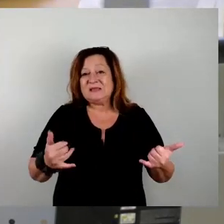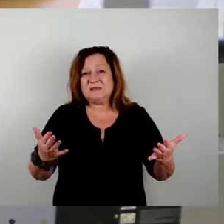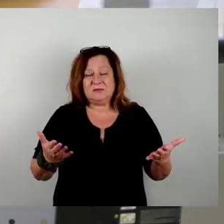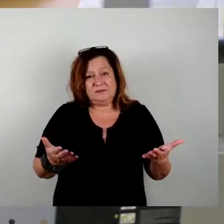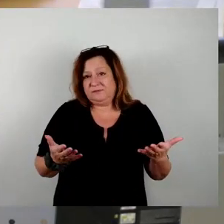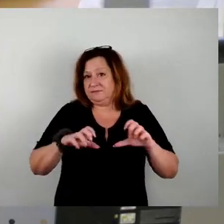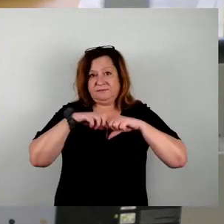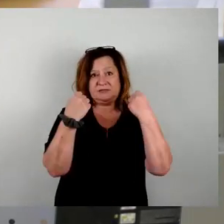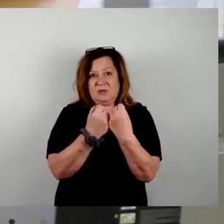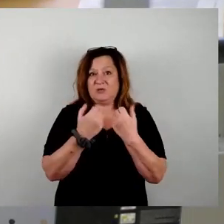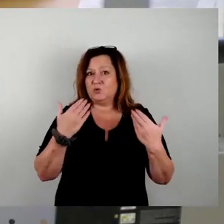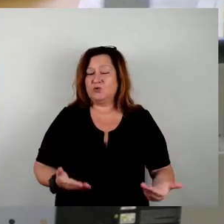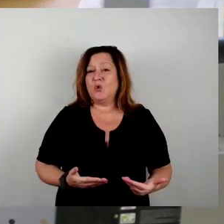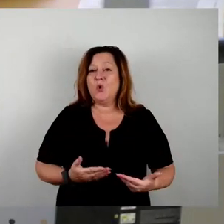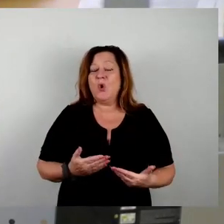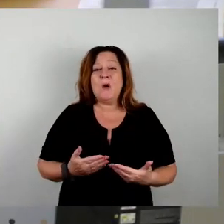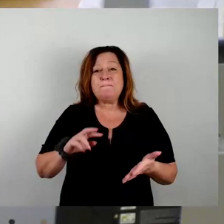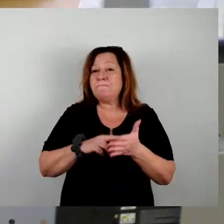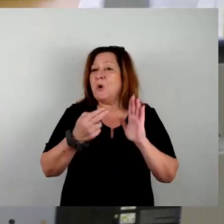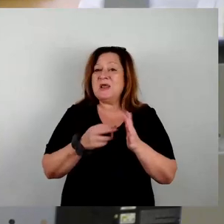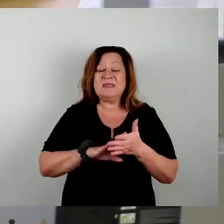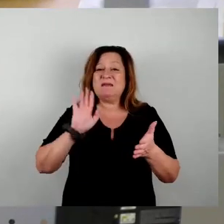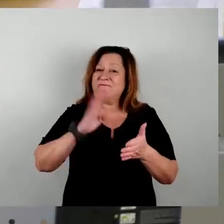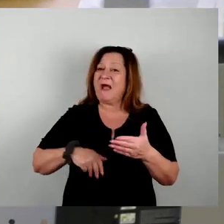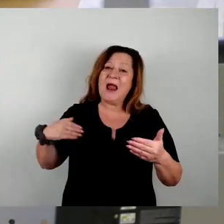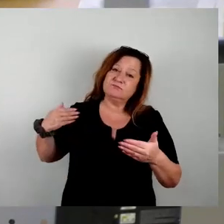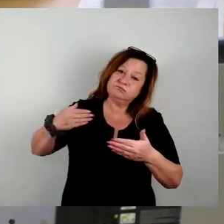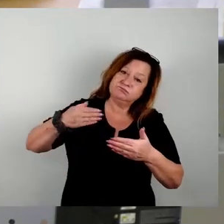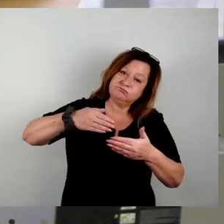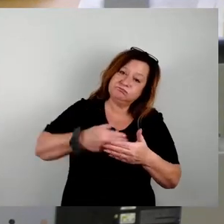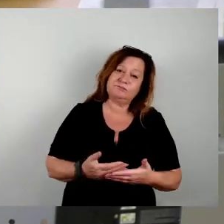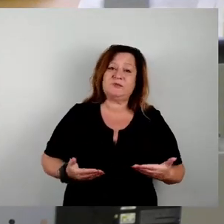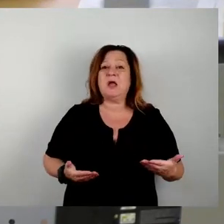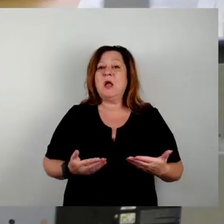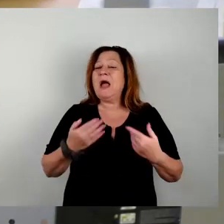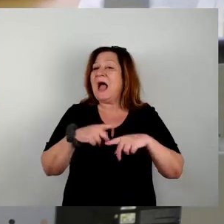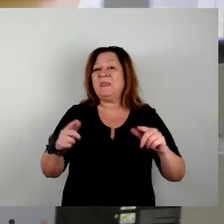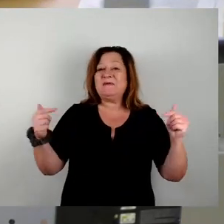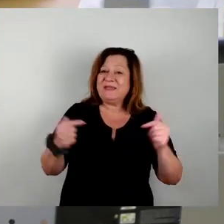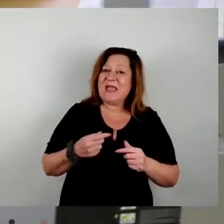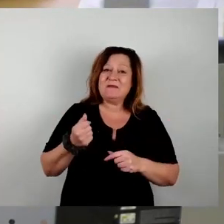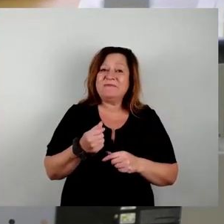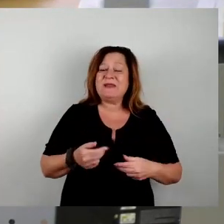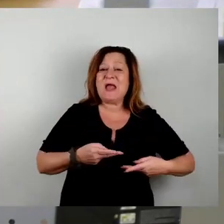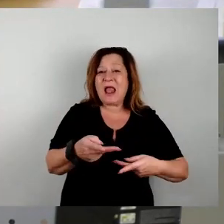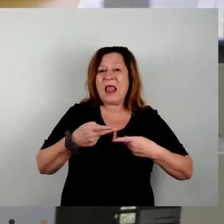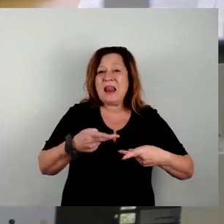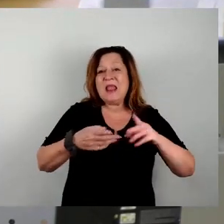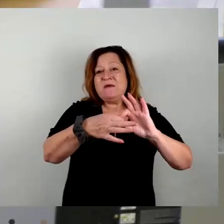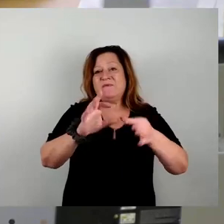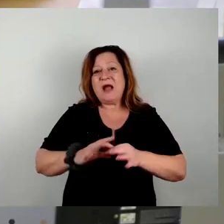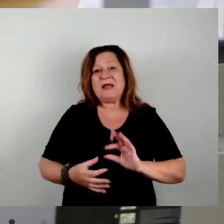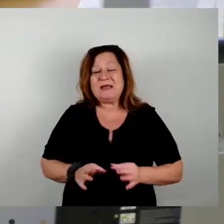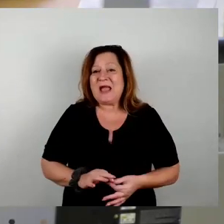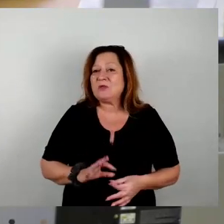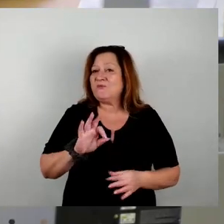Politik schon eine ganze Weile. Es ist eine Antwort auf die Deglobalisierung. Und Sie wissen ja, Lieferketten sind äußerst anfällig für politische Fehlentscheidungen.